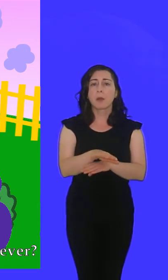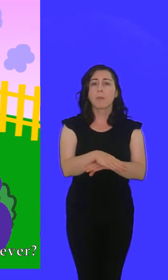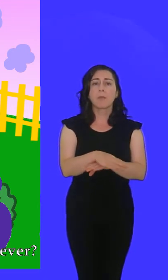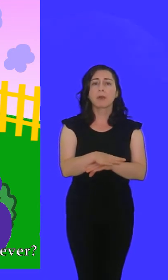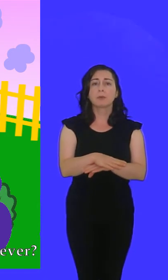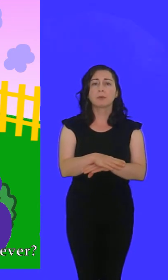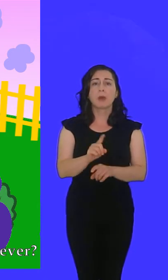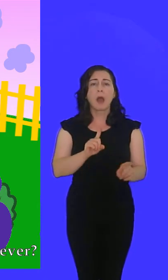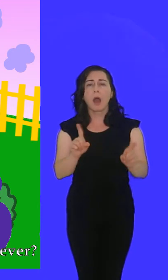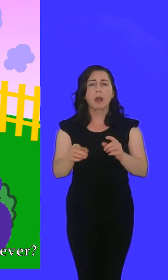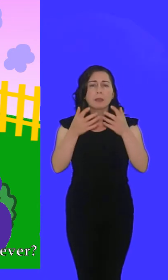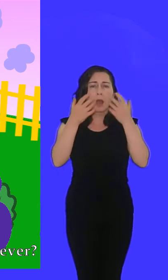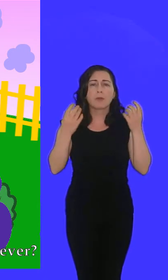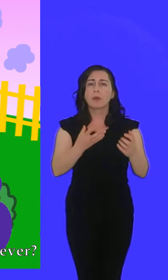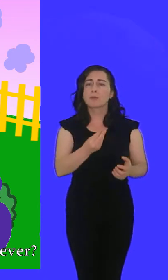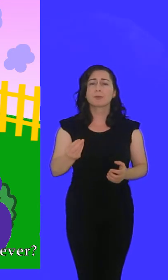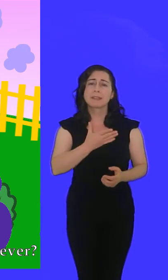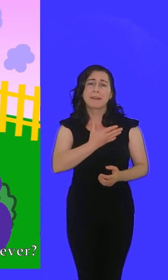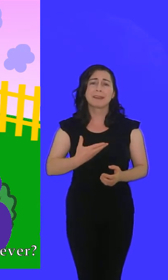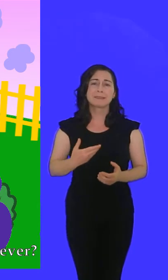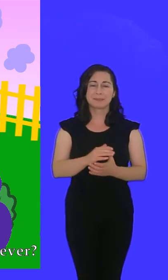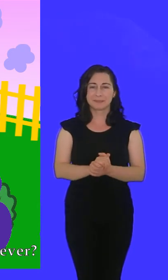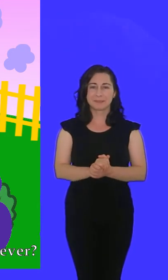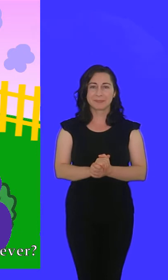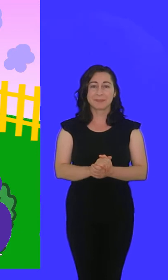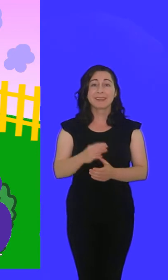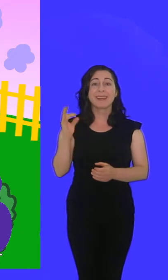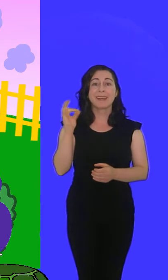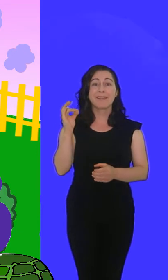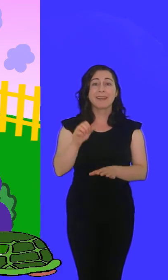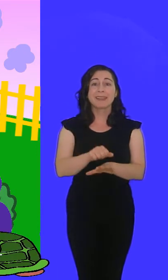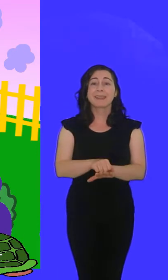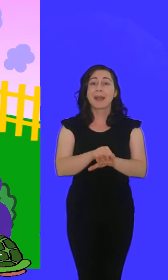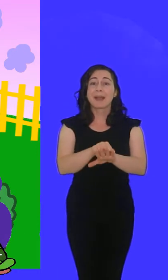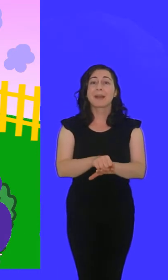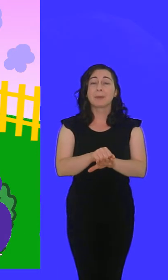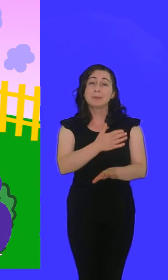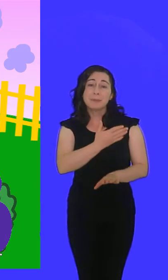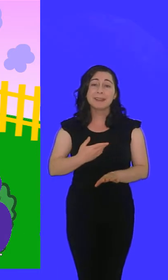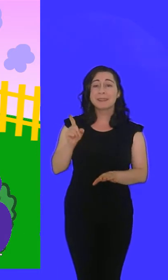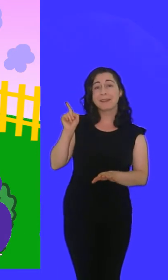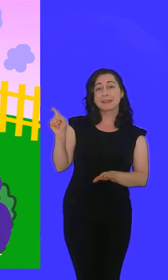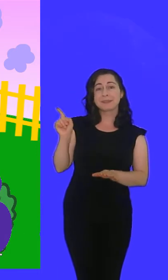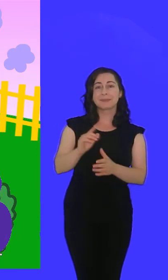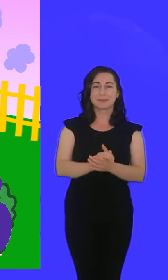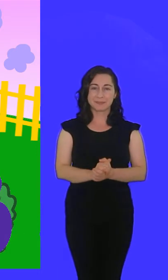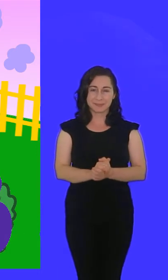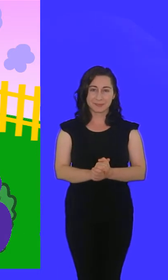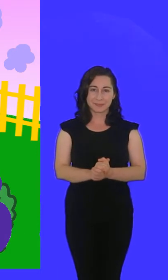marulu hangi hayvan çok sever? Evet, kaplumbağa sever.